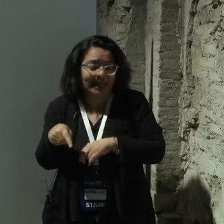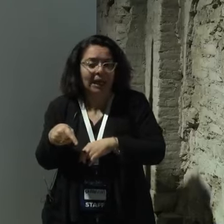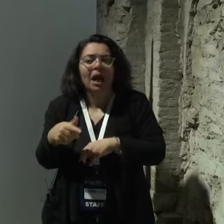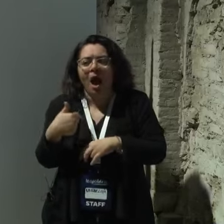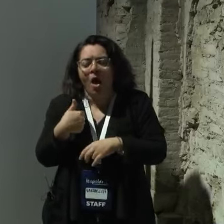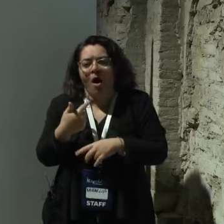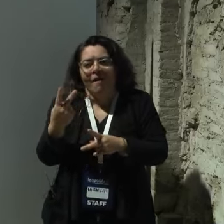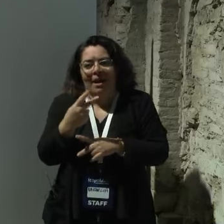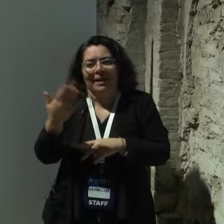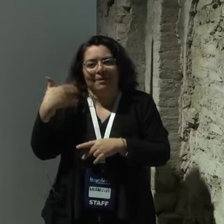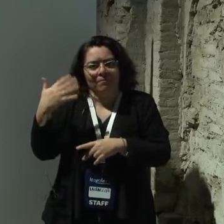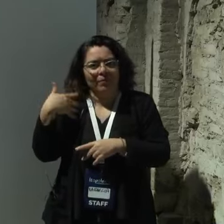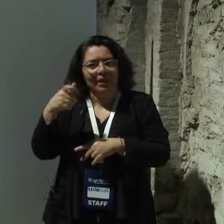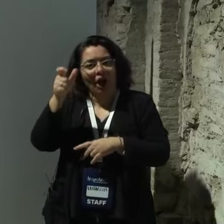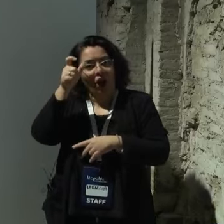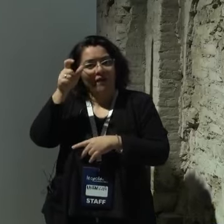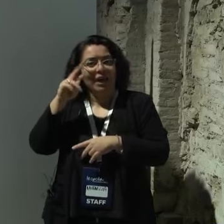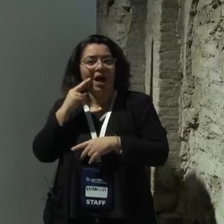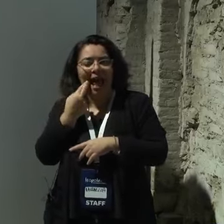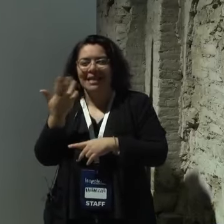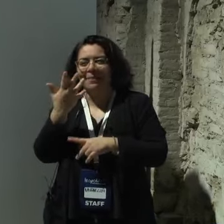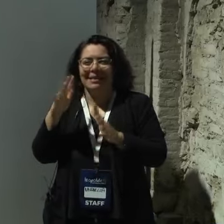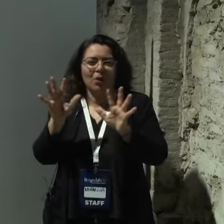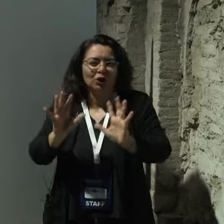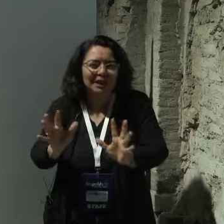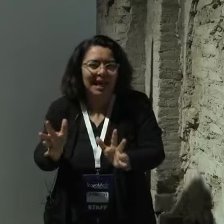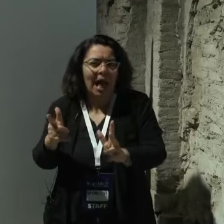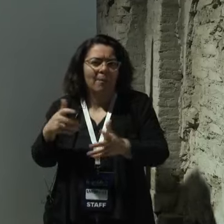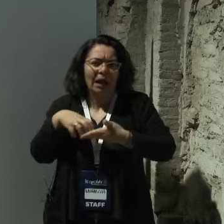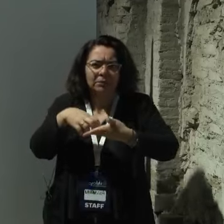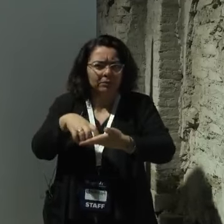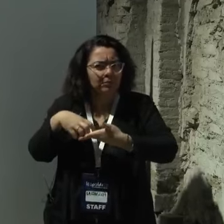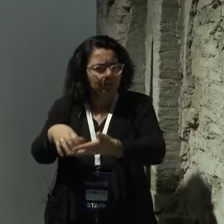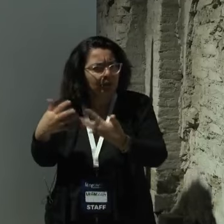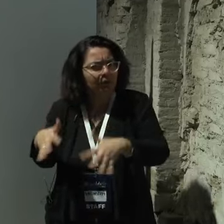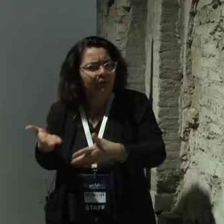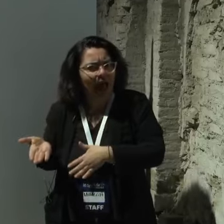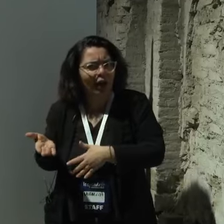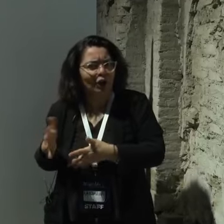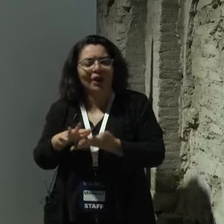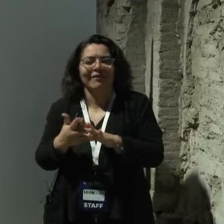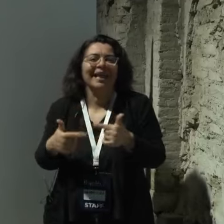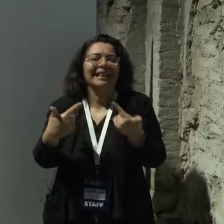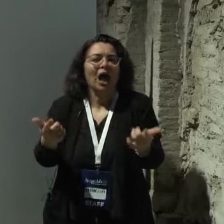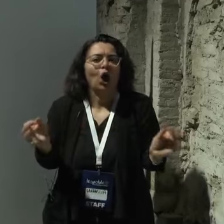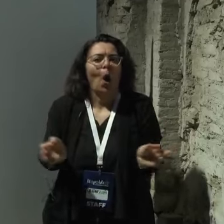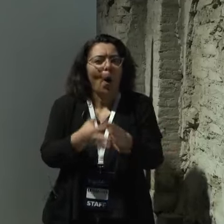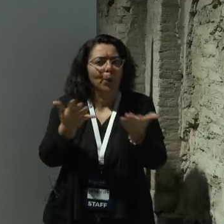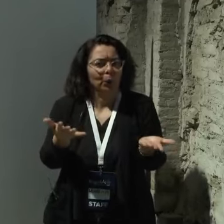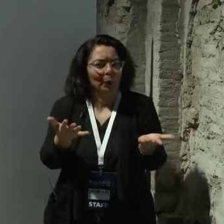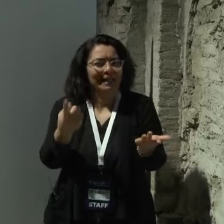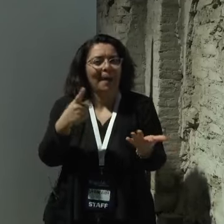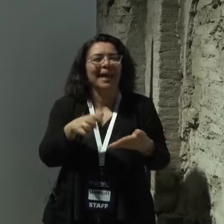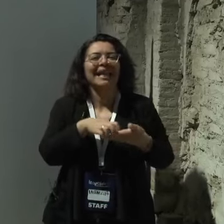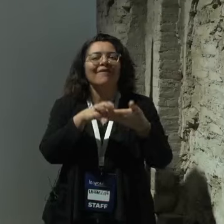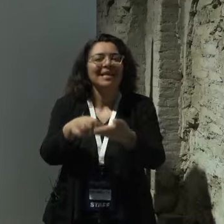negli anni del governo Renzi sul mondo del cinema e vado a concludere hanno moltiplicato le opportunità per chi investe in cultura